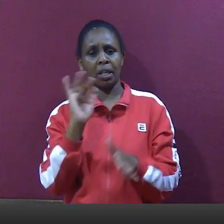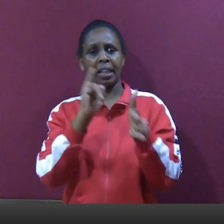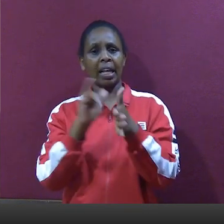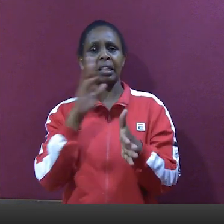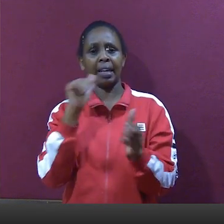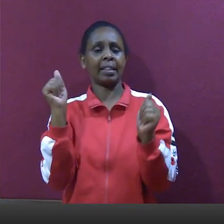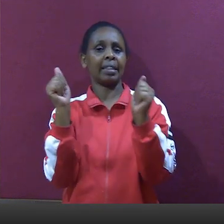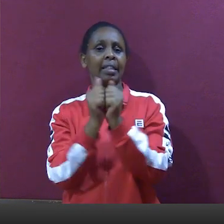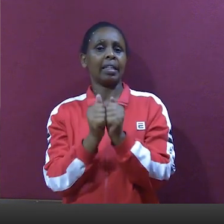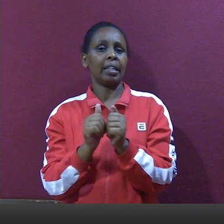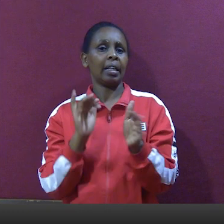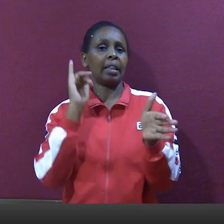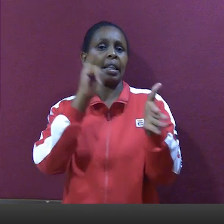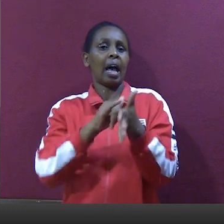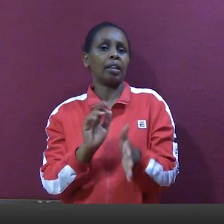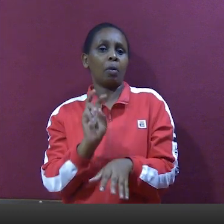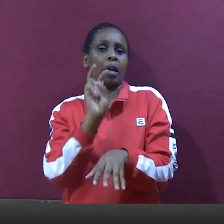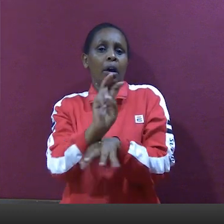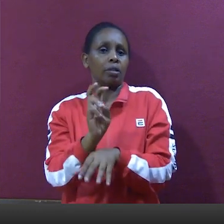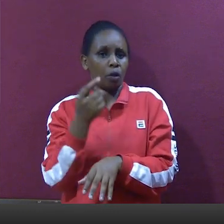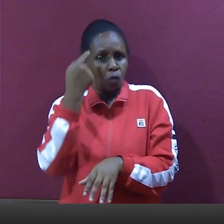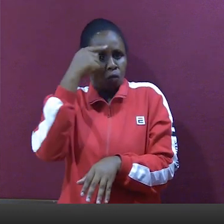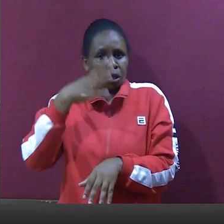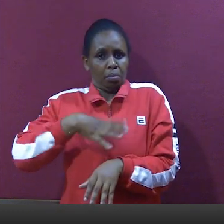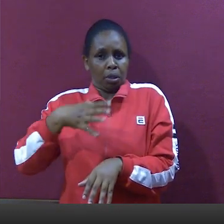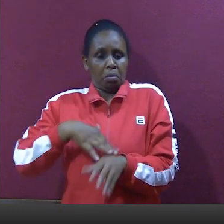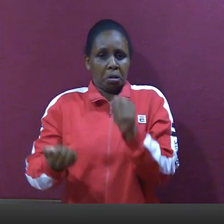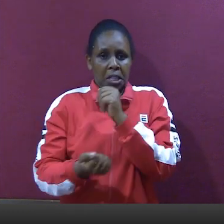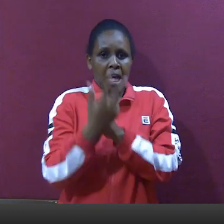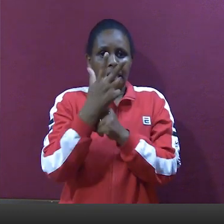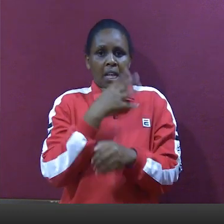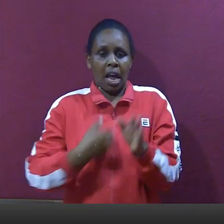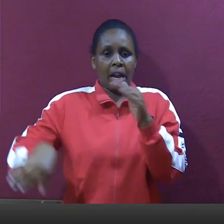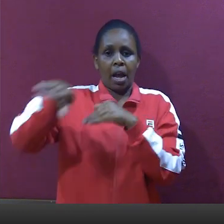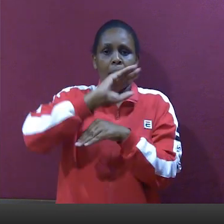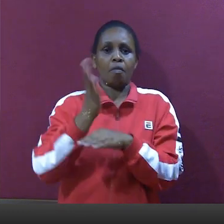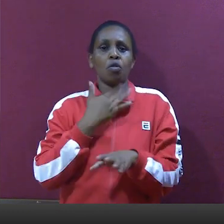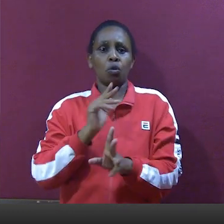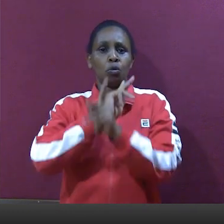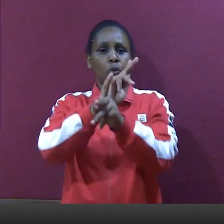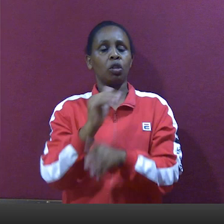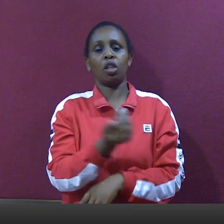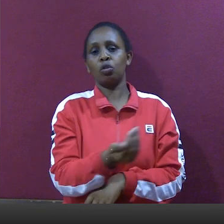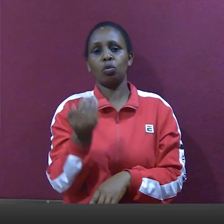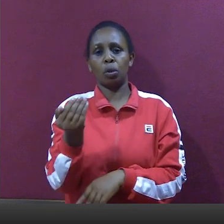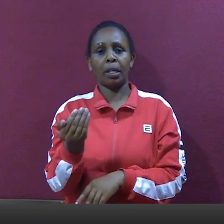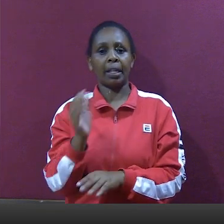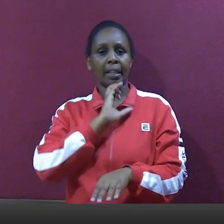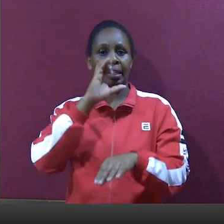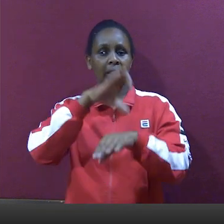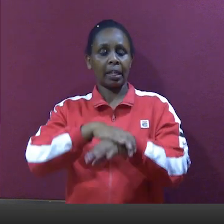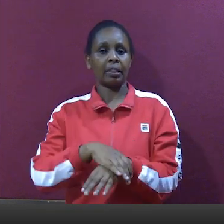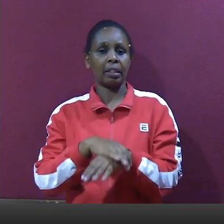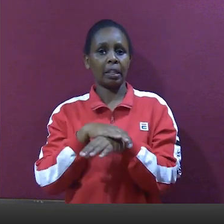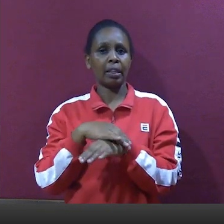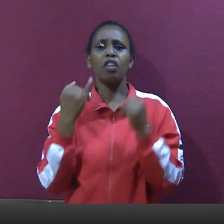years are getting content that is probably meant for persons who are 15 years and above. So we want to protect children so that they